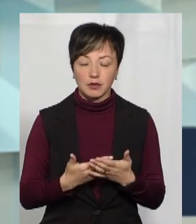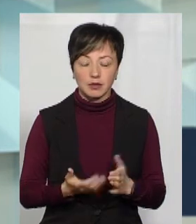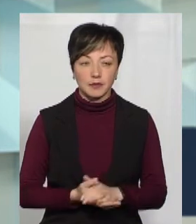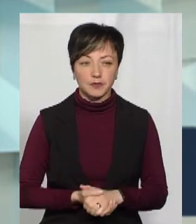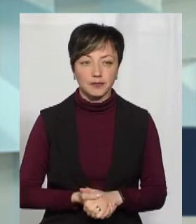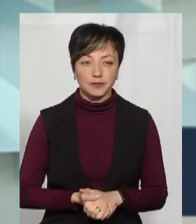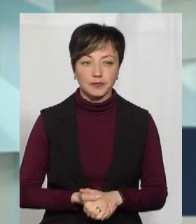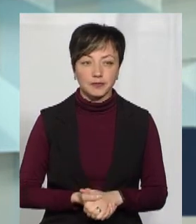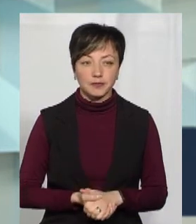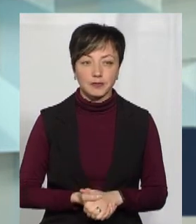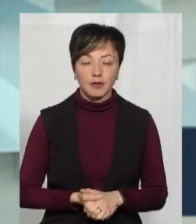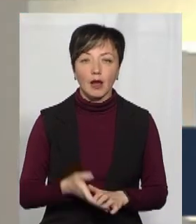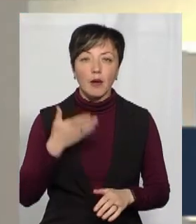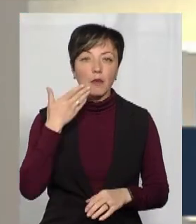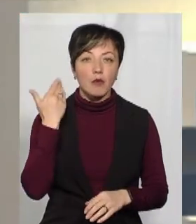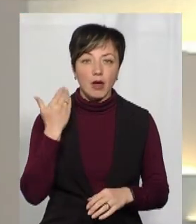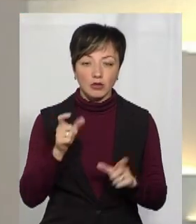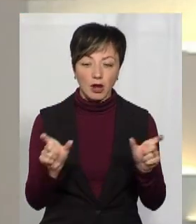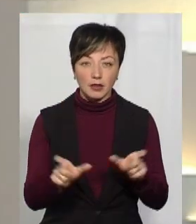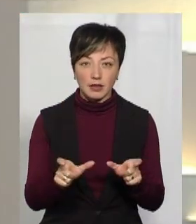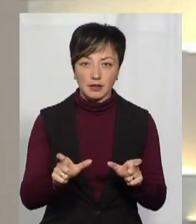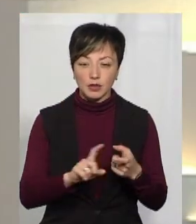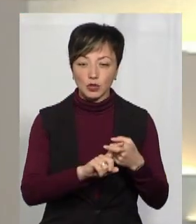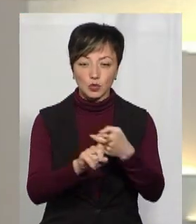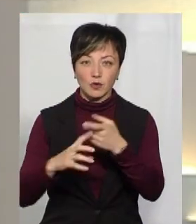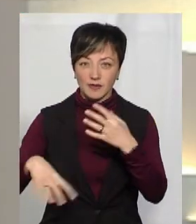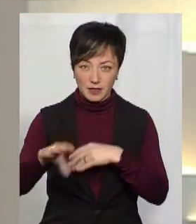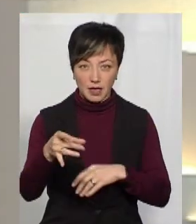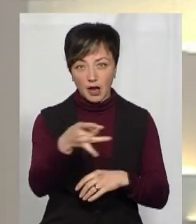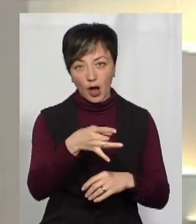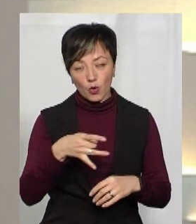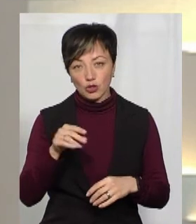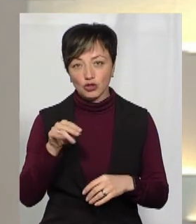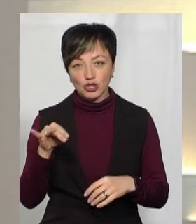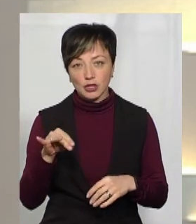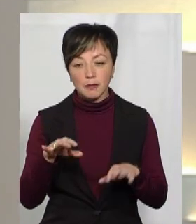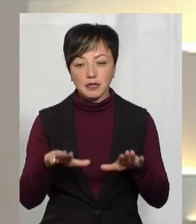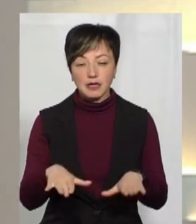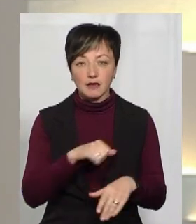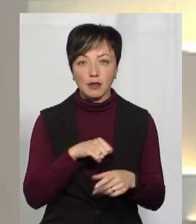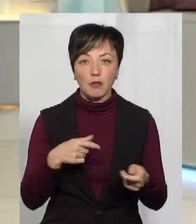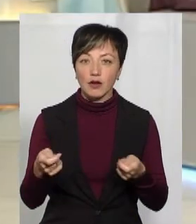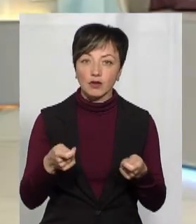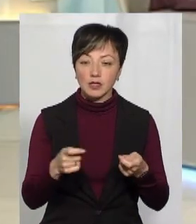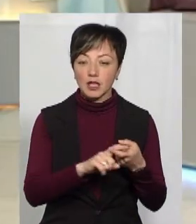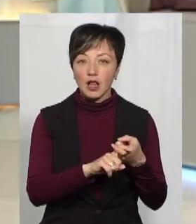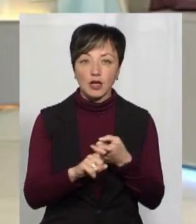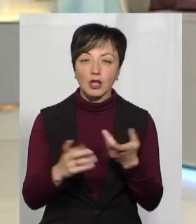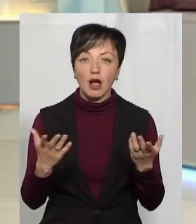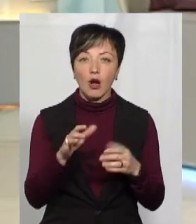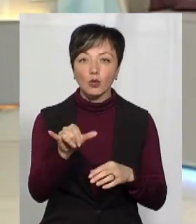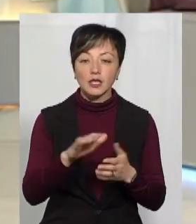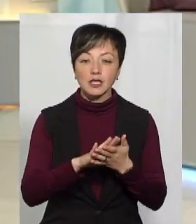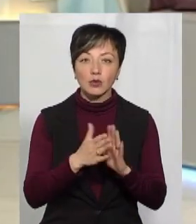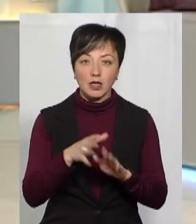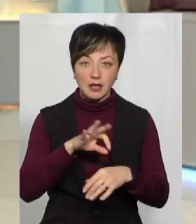І от пом'якшення. Стосується всіх районів, наприклад, чи органи місцевого самоврядування, в залежності від того, яка